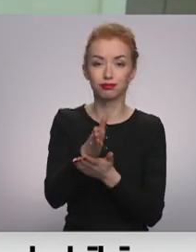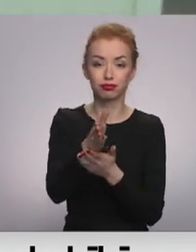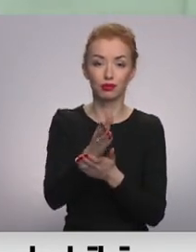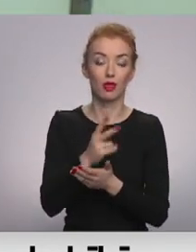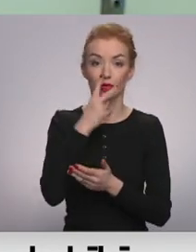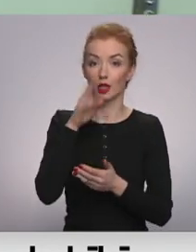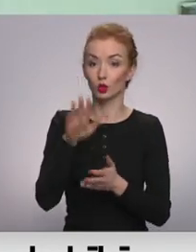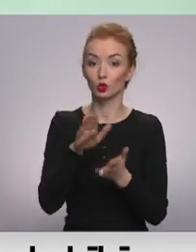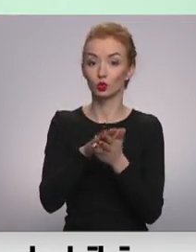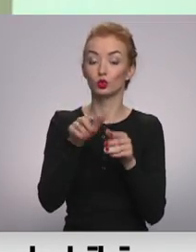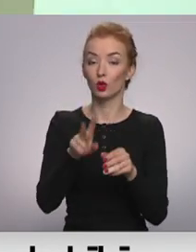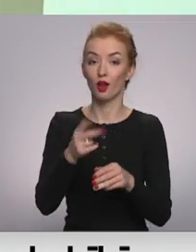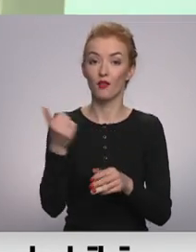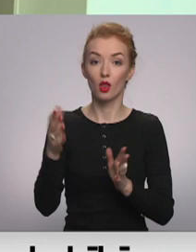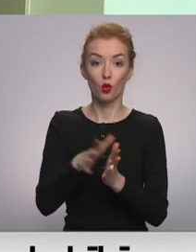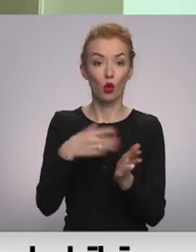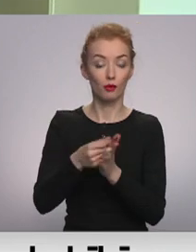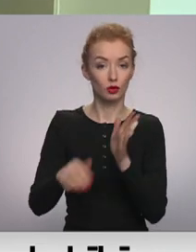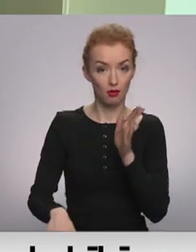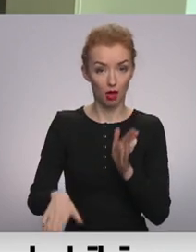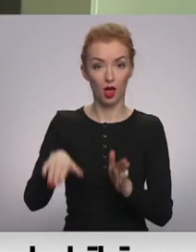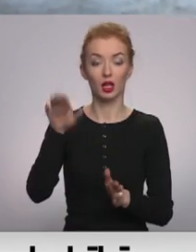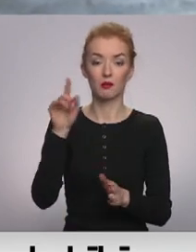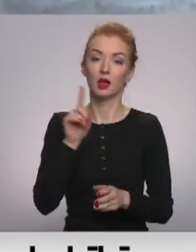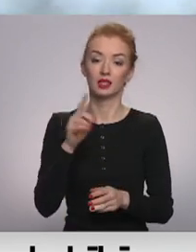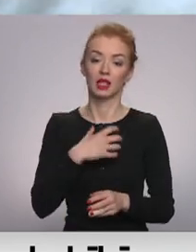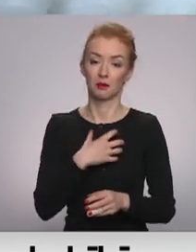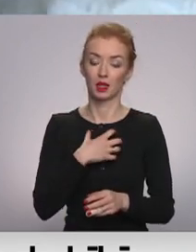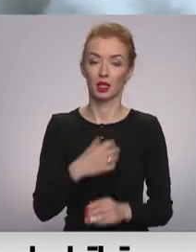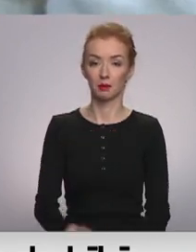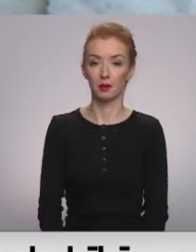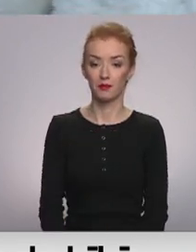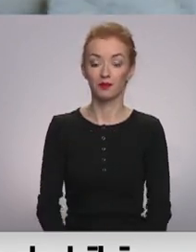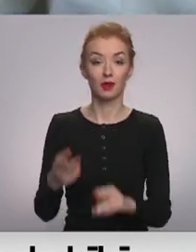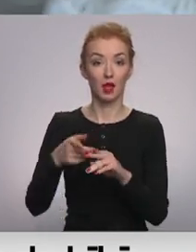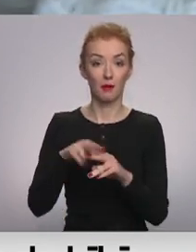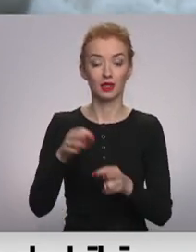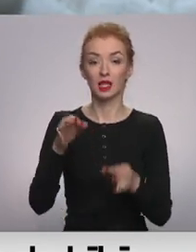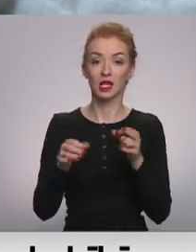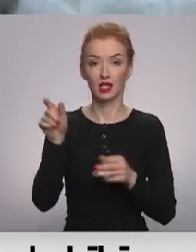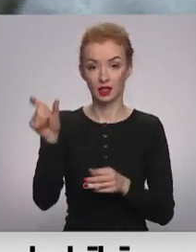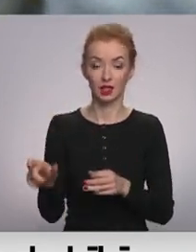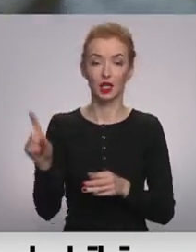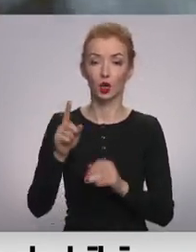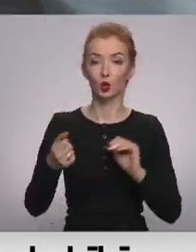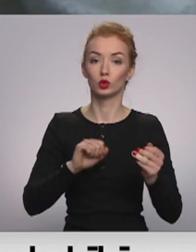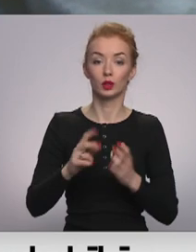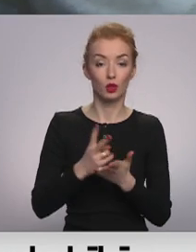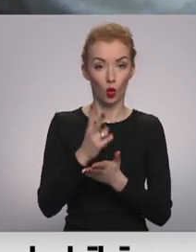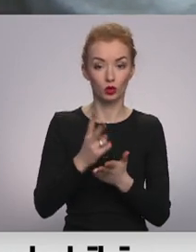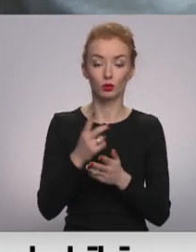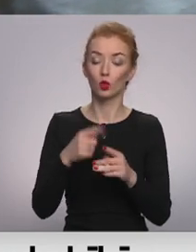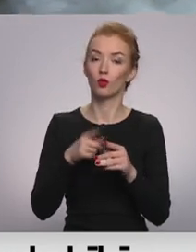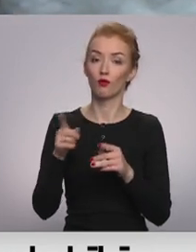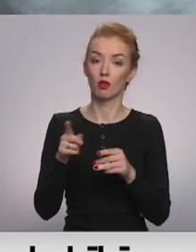neskatoties uz to, ka viņai kopš bērnības ir progresējoši slimība. Tās dēļ tiesnesai ir kustība traucējumi un dienajā pavada